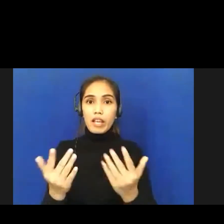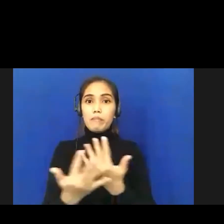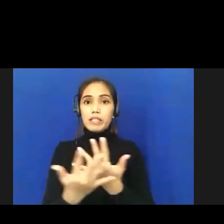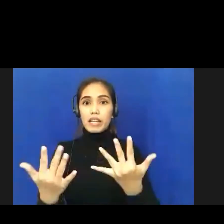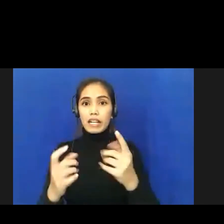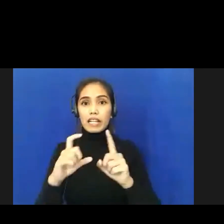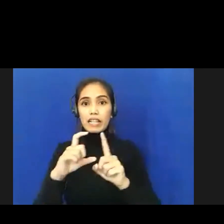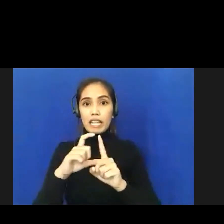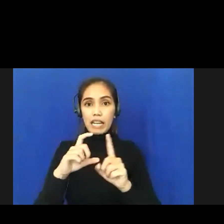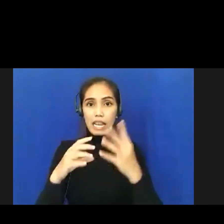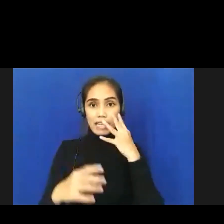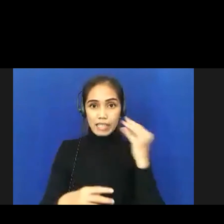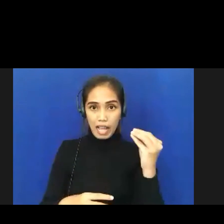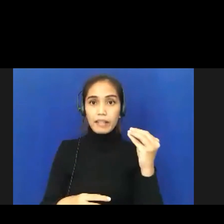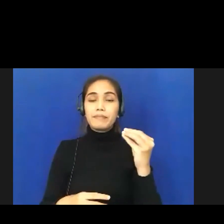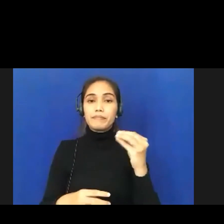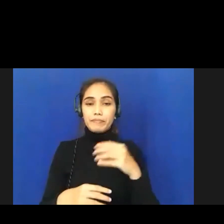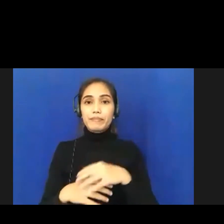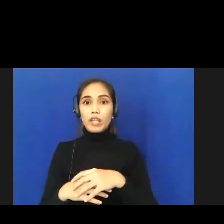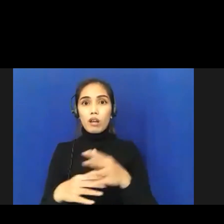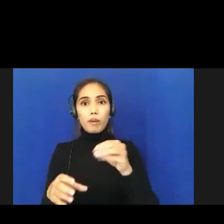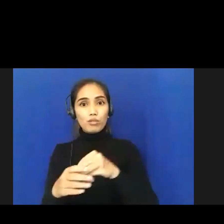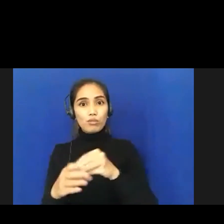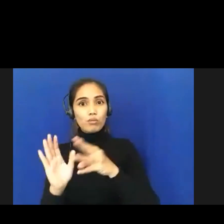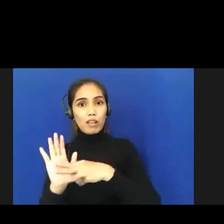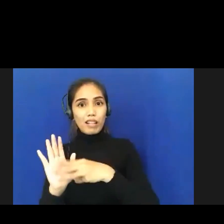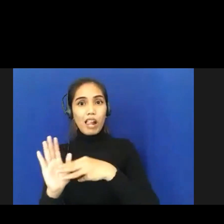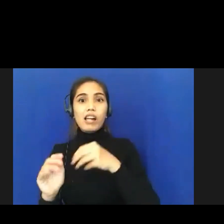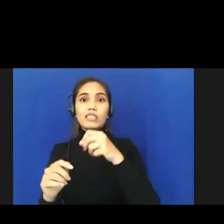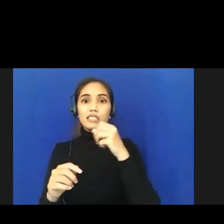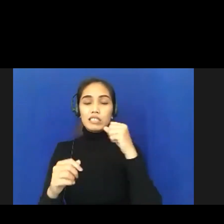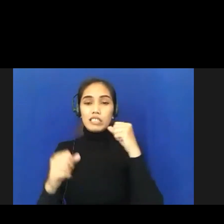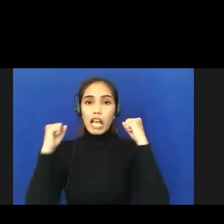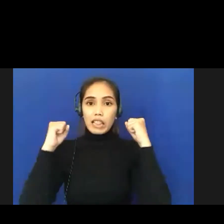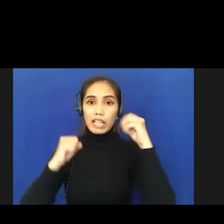isu kesehatan ibu dan anak dan juga COVID-19 ini dalam penganggaran